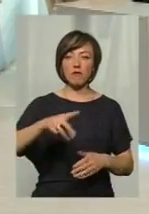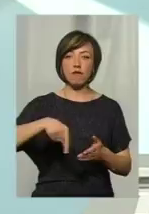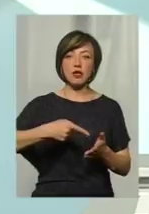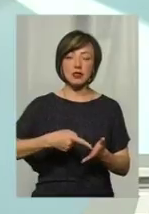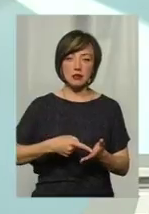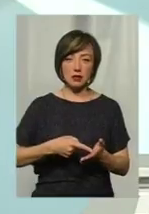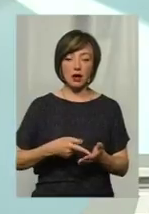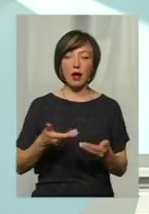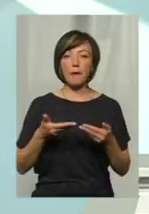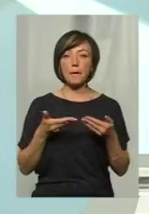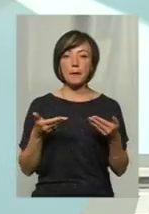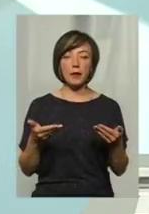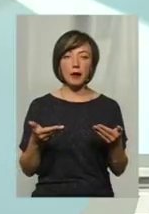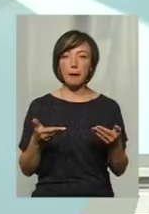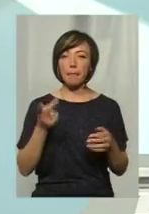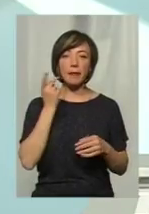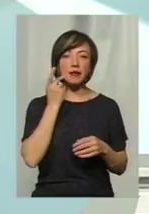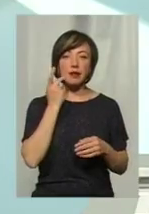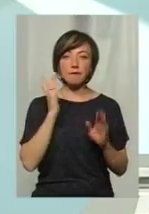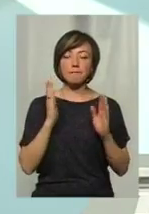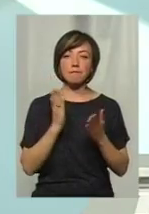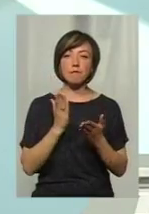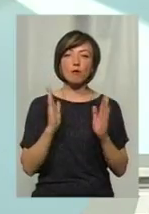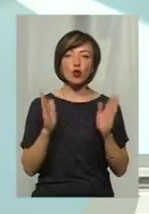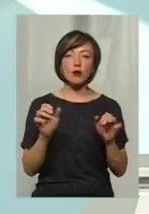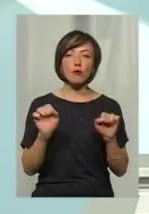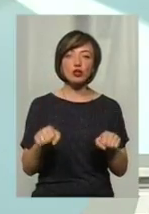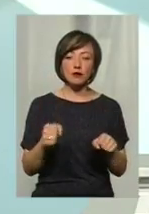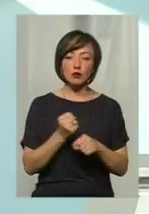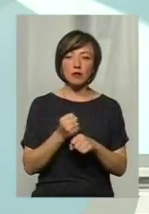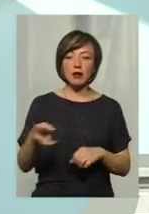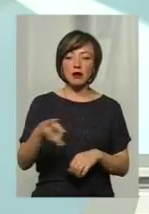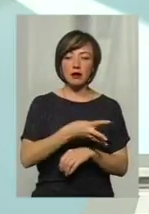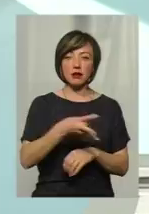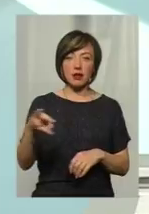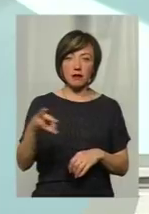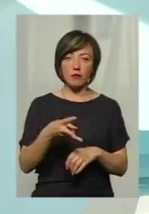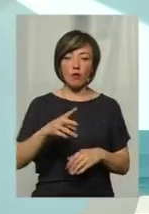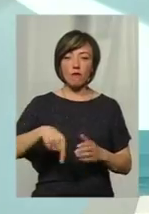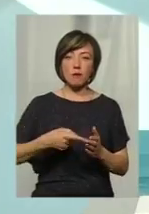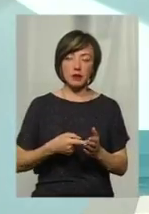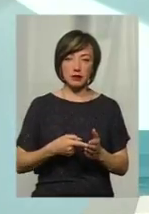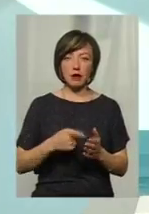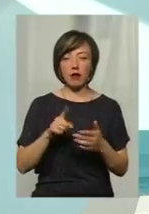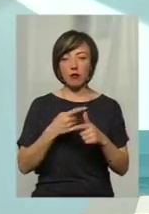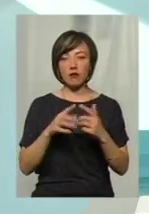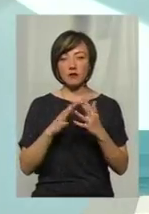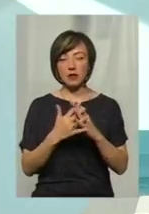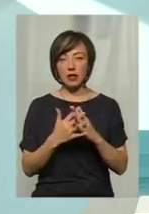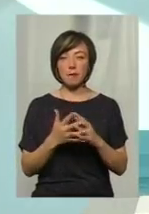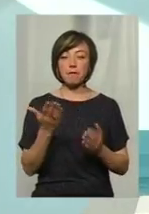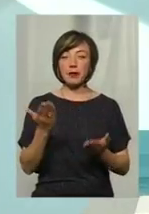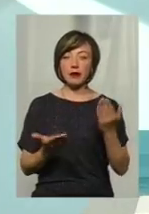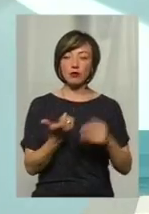Тому не завжди буде можливо внести препарат на селеному пункті. Якщо в